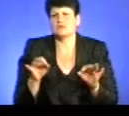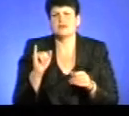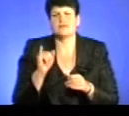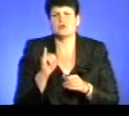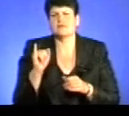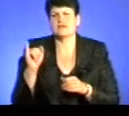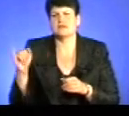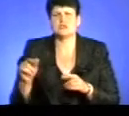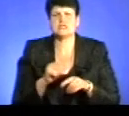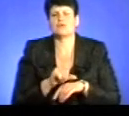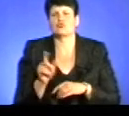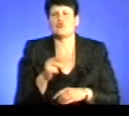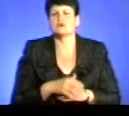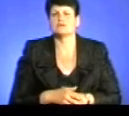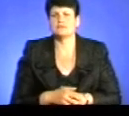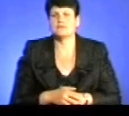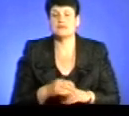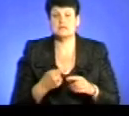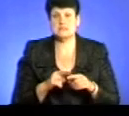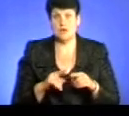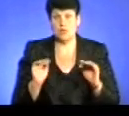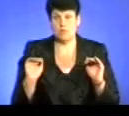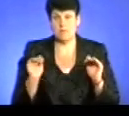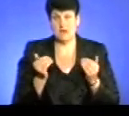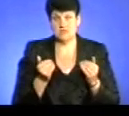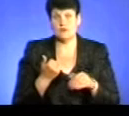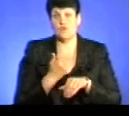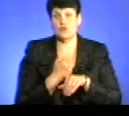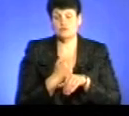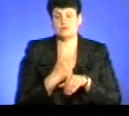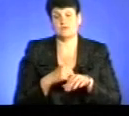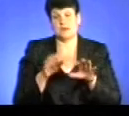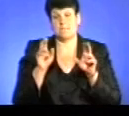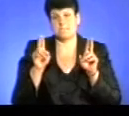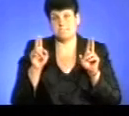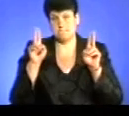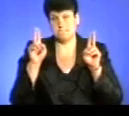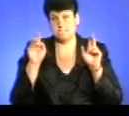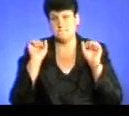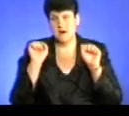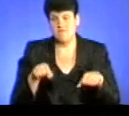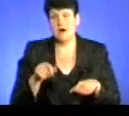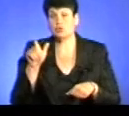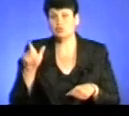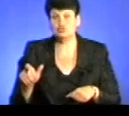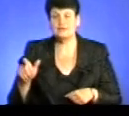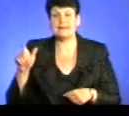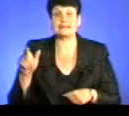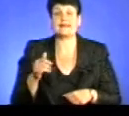Івана Івановича за кордон. Це обмеження в таких конституційних основних правах людини, які не можуть бути